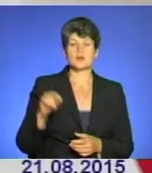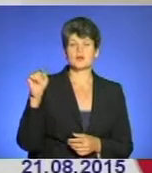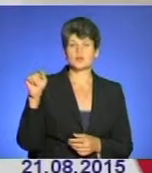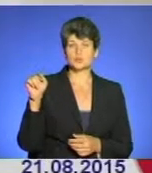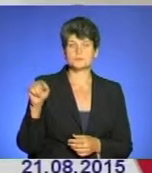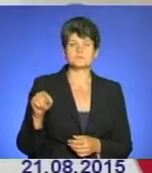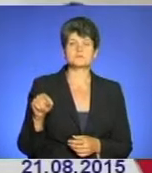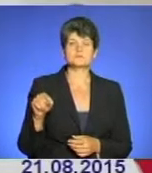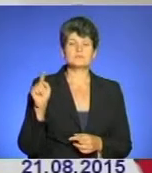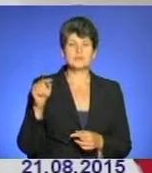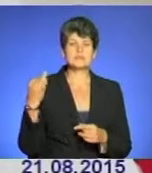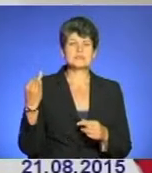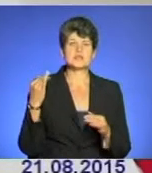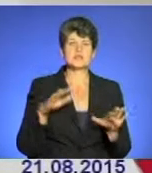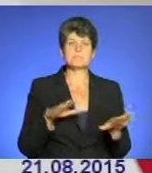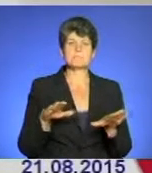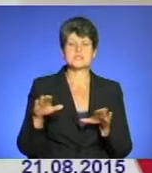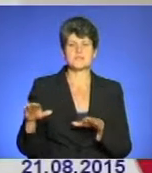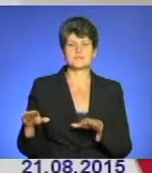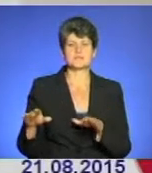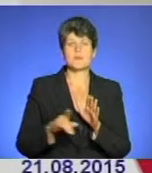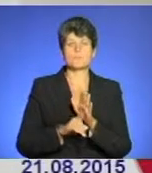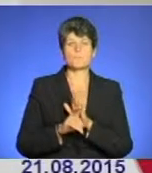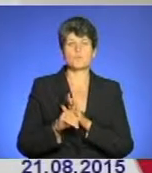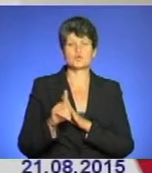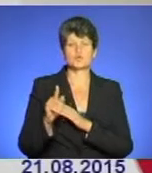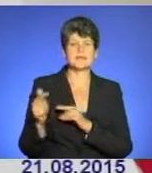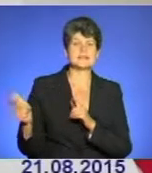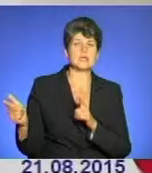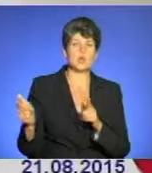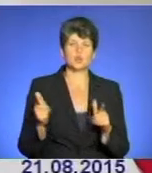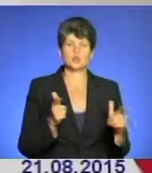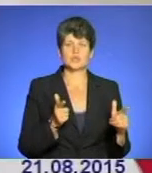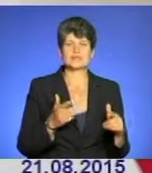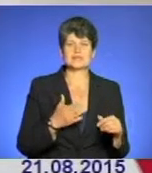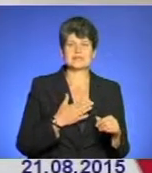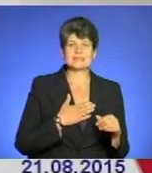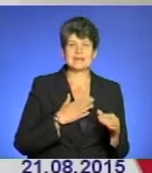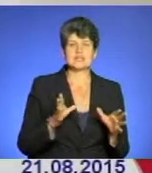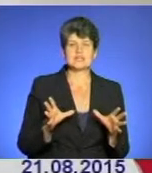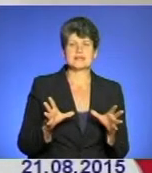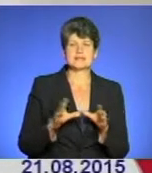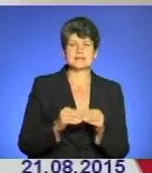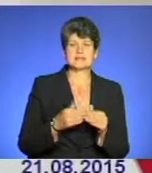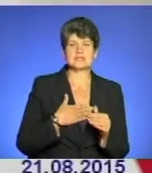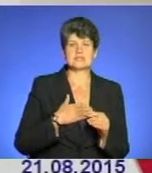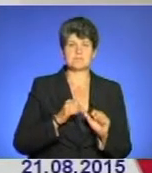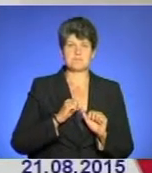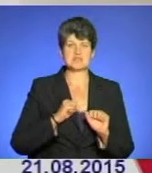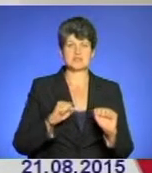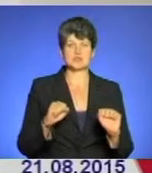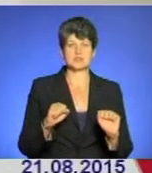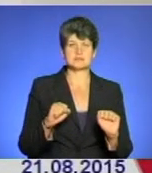в таких історичних місцях, починається і гартується наша єдність, наш патріотизм.